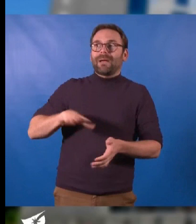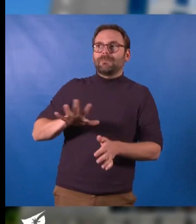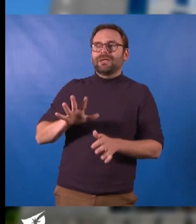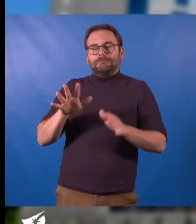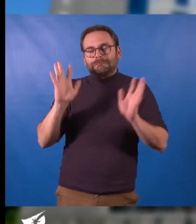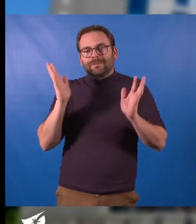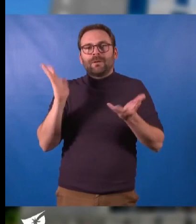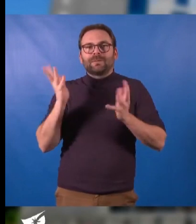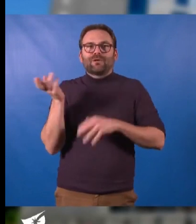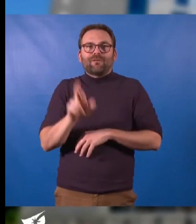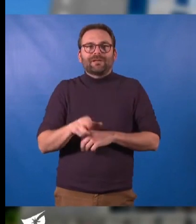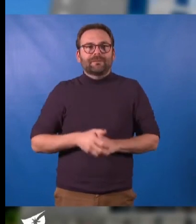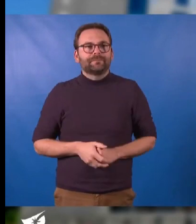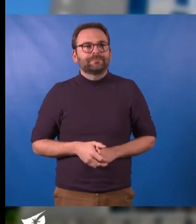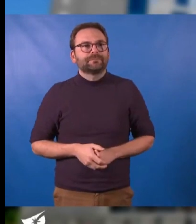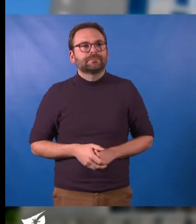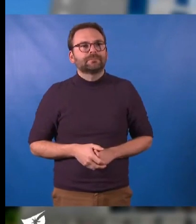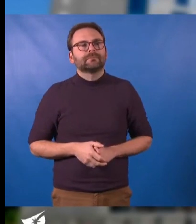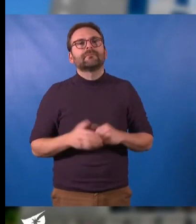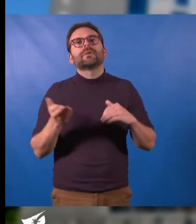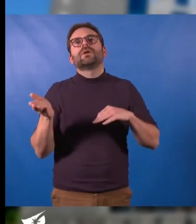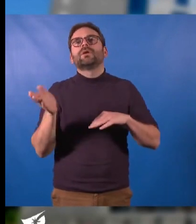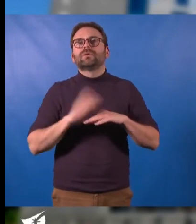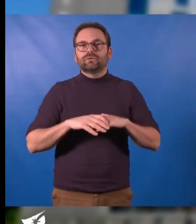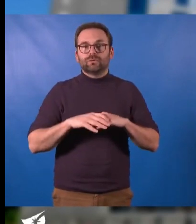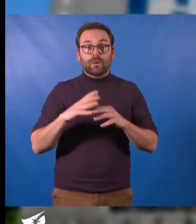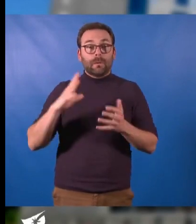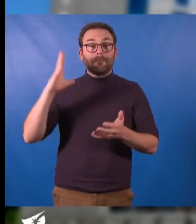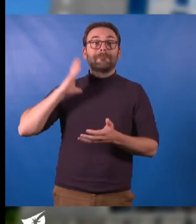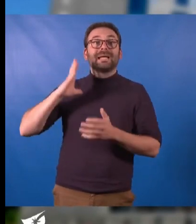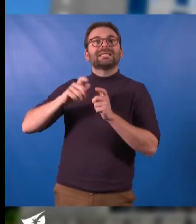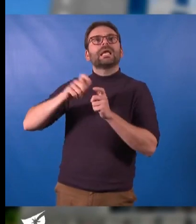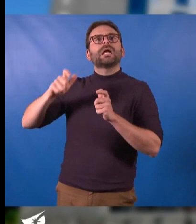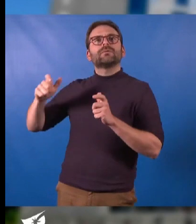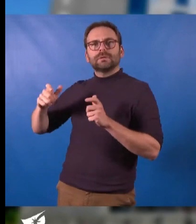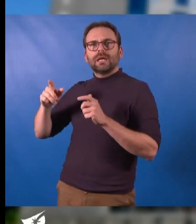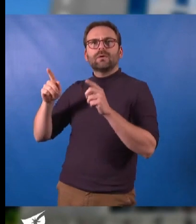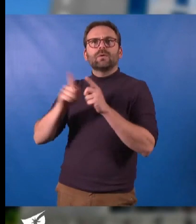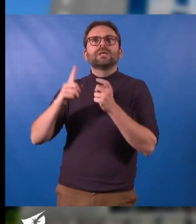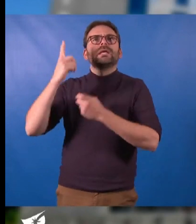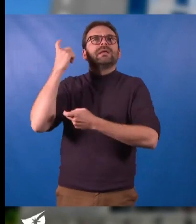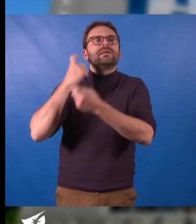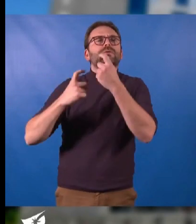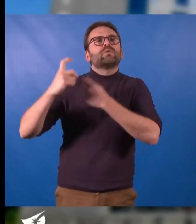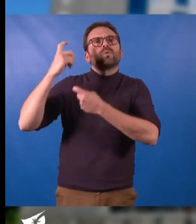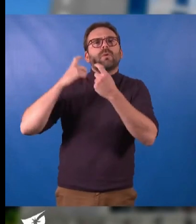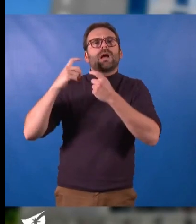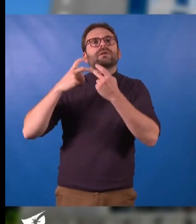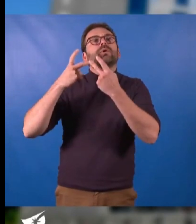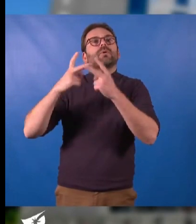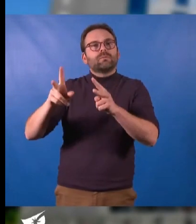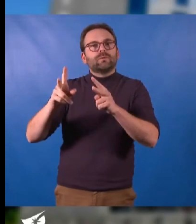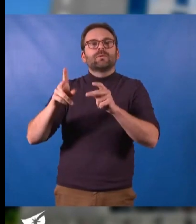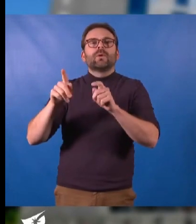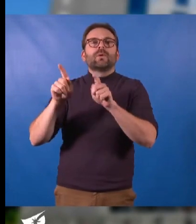En tout cas, c'est traiter notre passé industriel, c'est traiter l'histoire de notre commune,'est